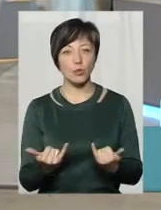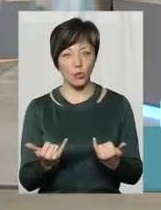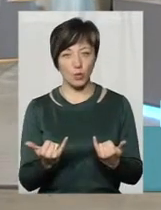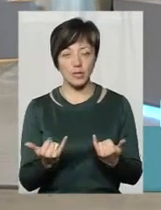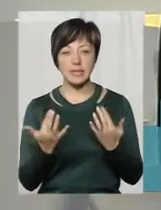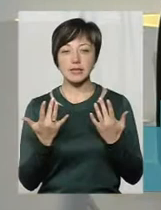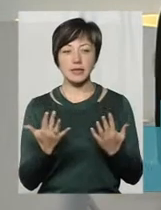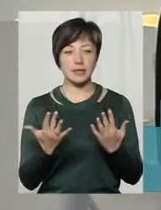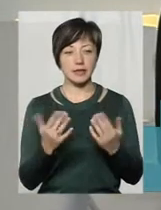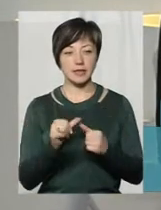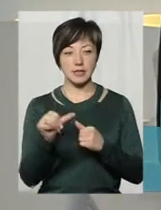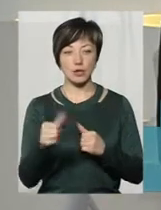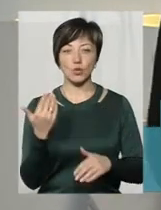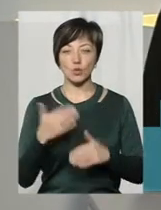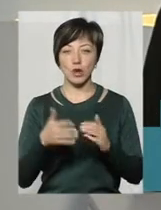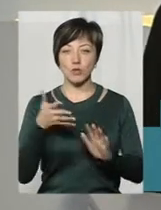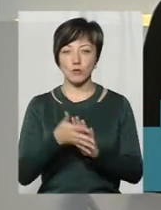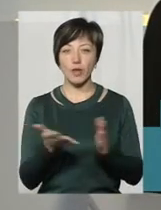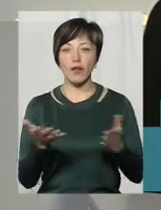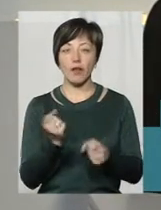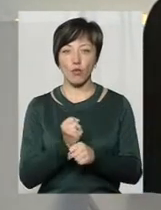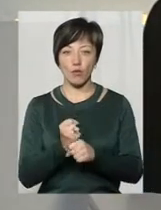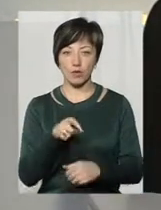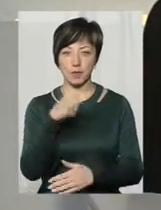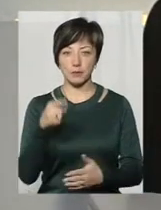скільки з них вже освоєно і на які роботи?